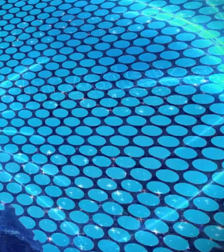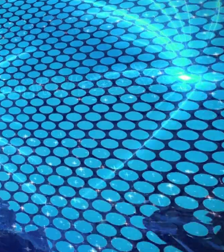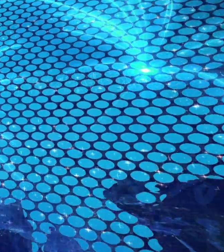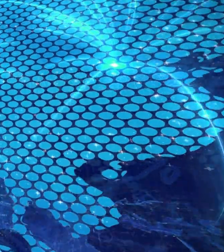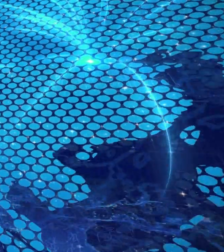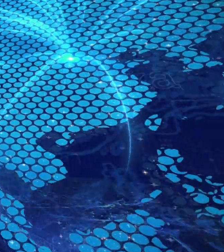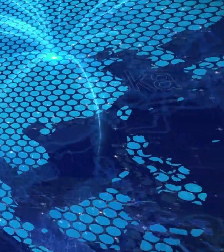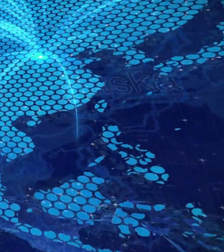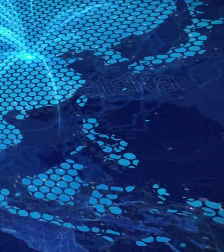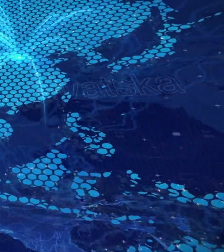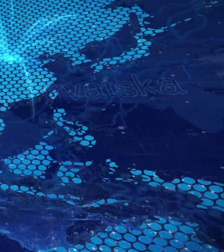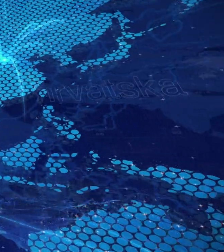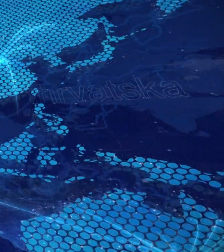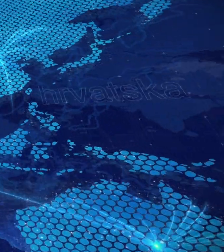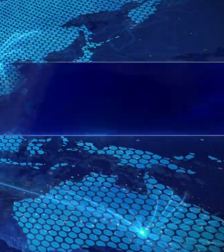Muzika